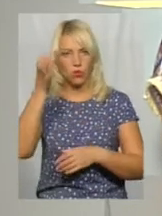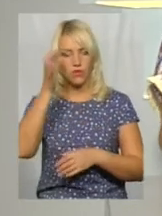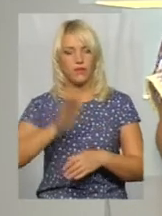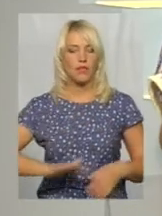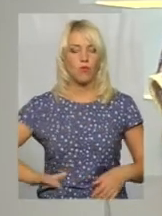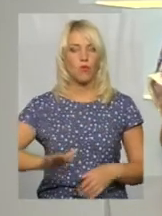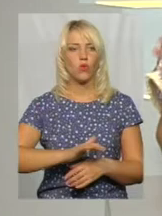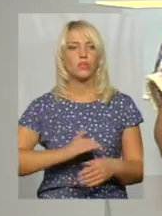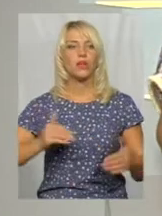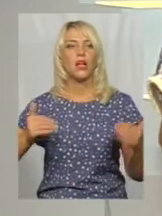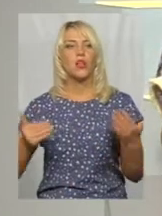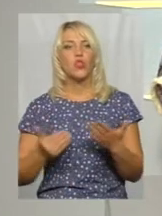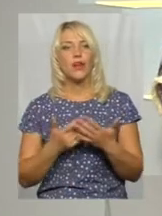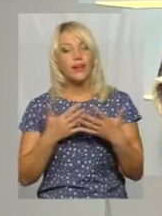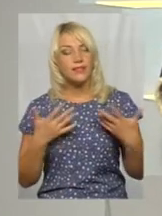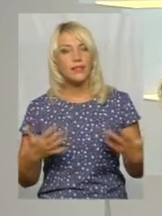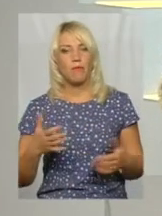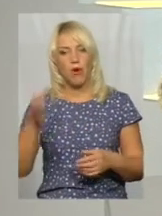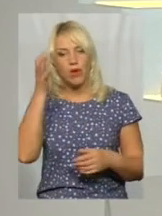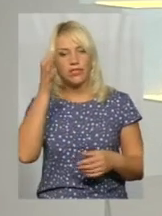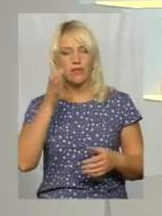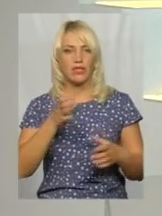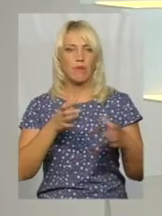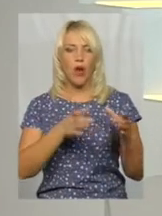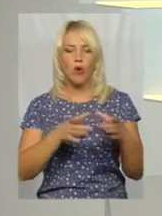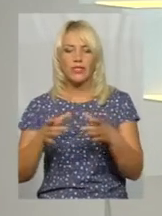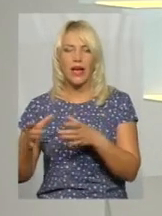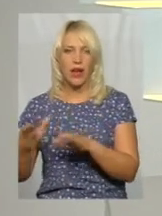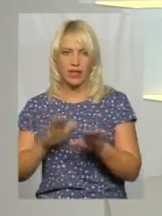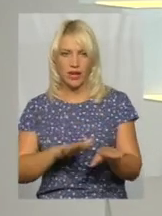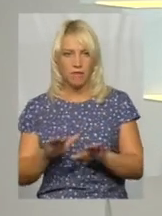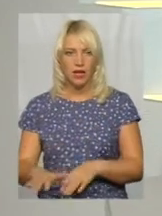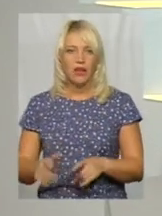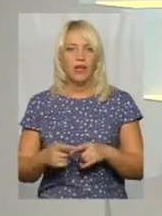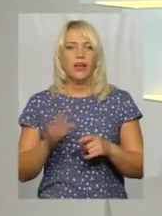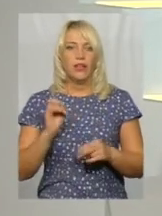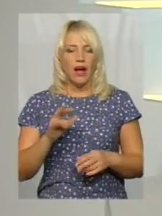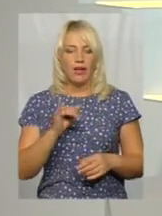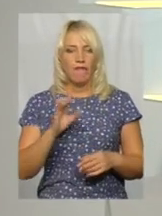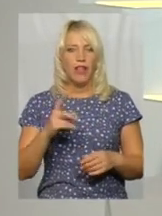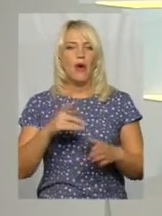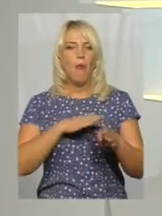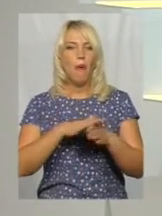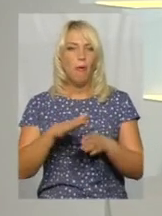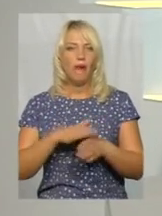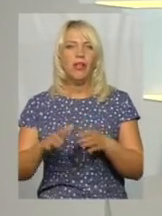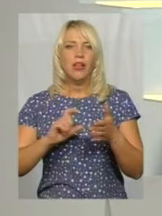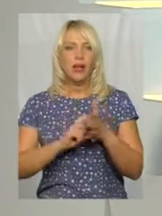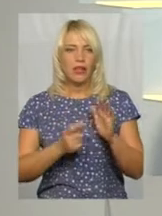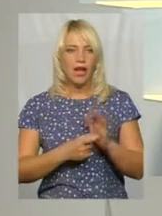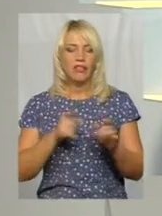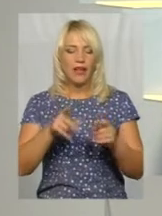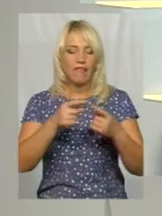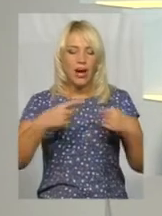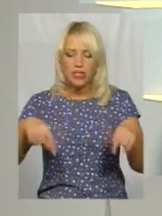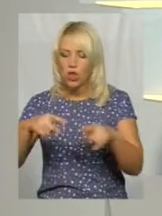простір з різними освітніми осередками. Пане Іване, як у переповнених класах ви зонуєте